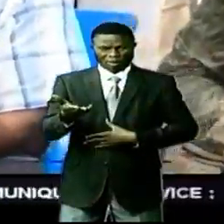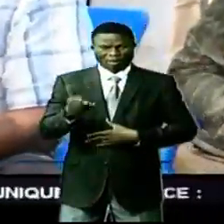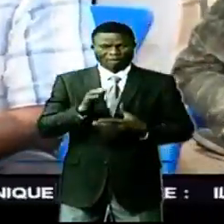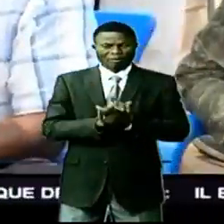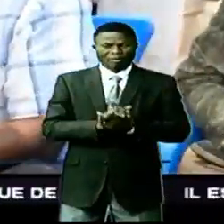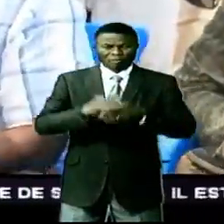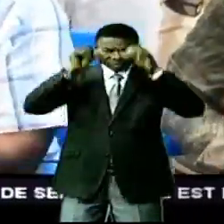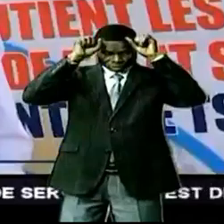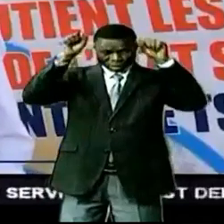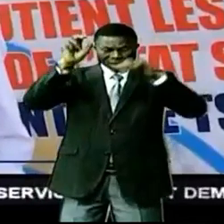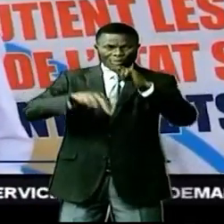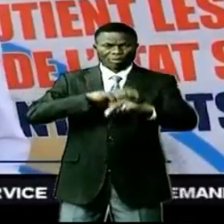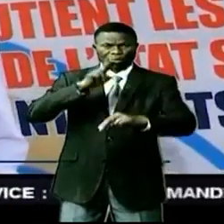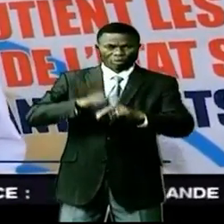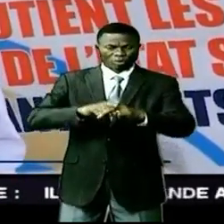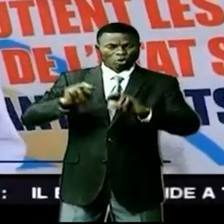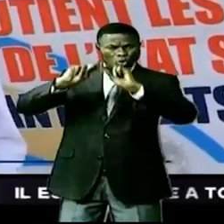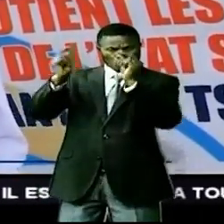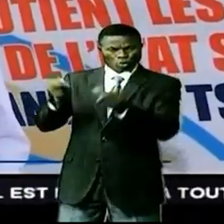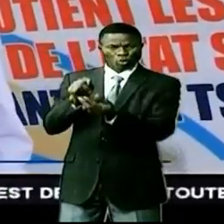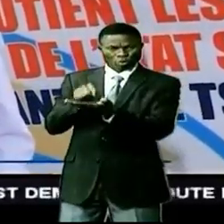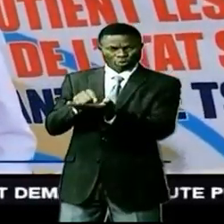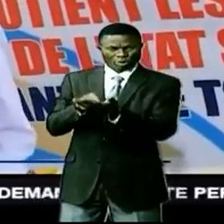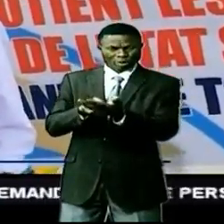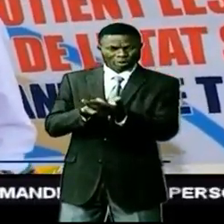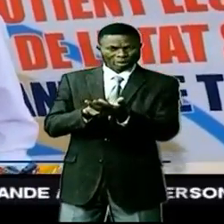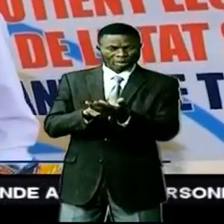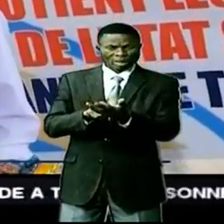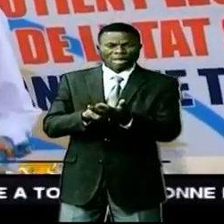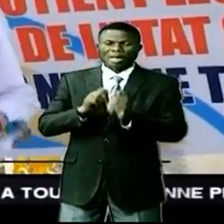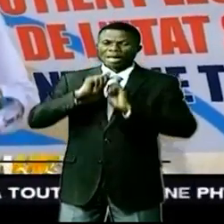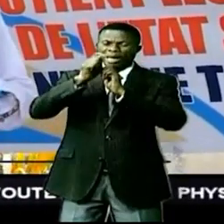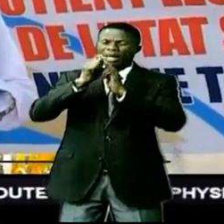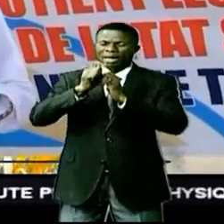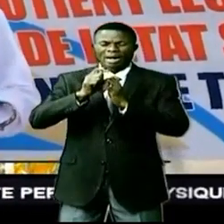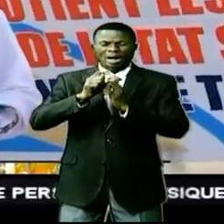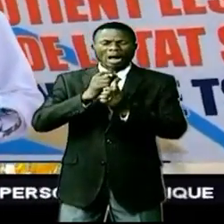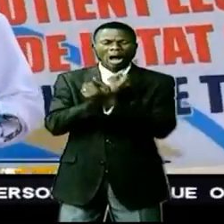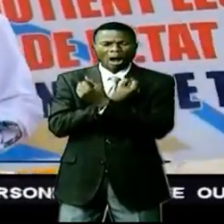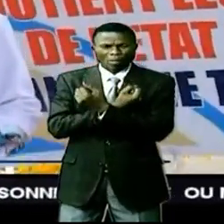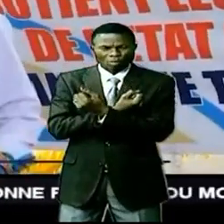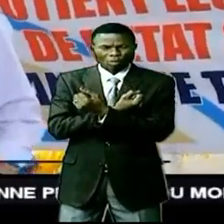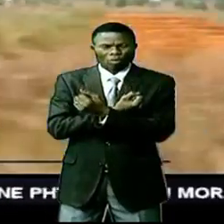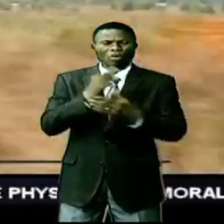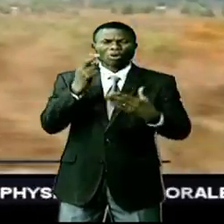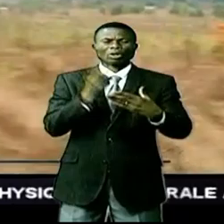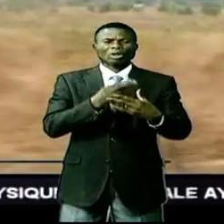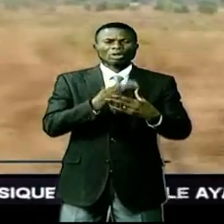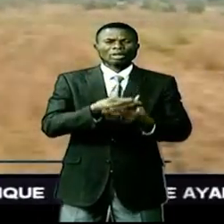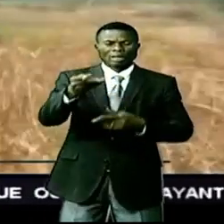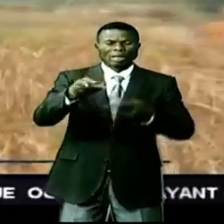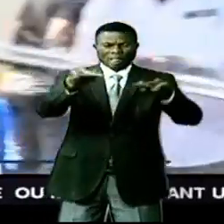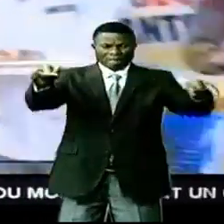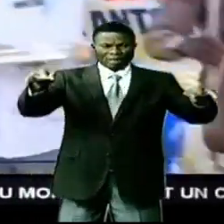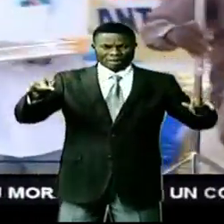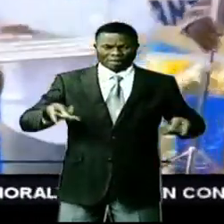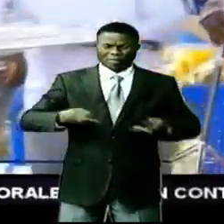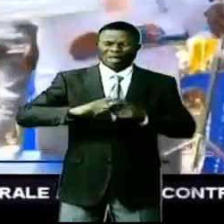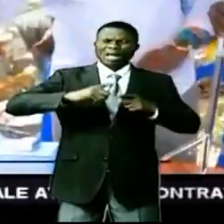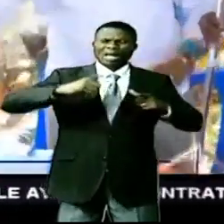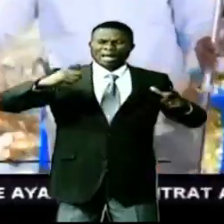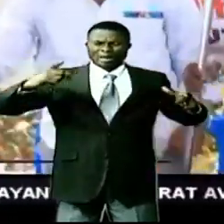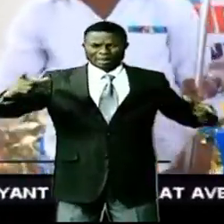Le président national de cette structure a posé un geste de générosité à leur octroyant, un terrain d'un hectare